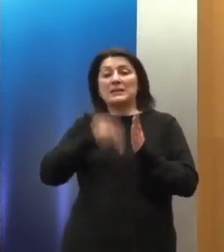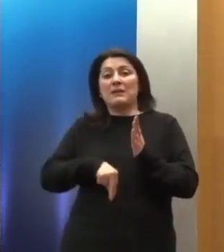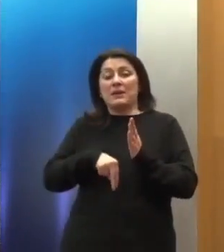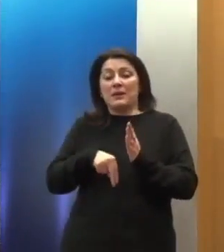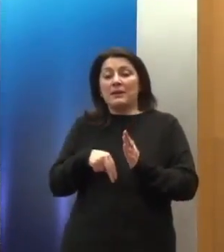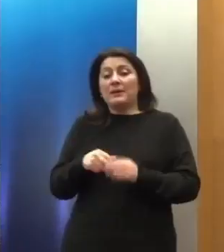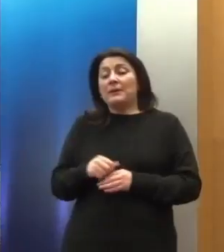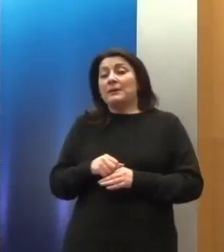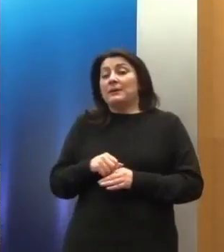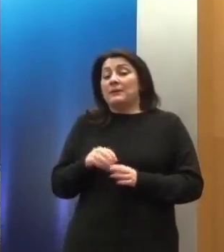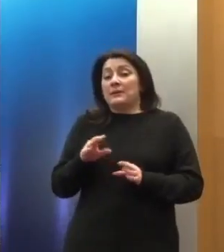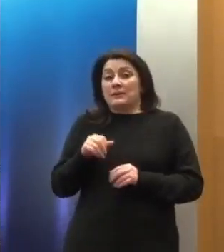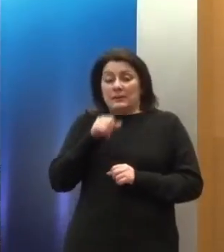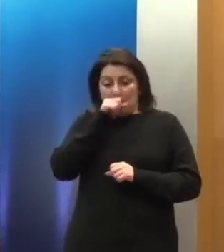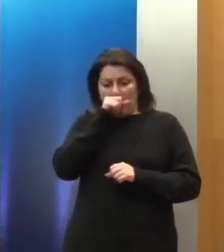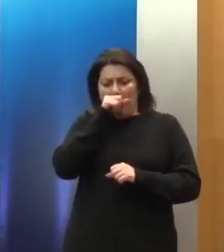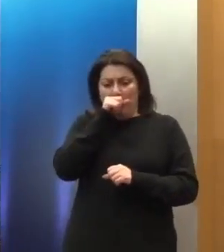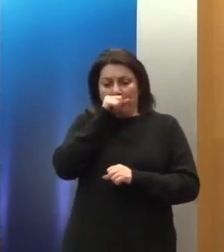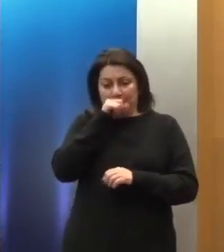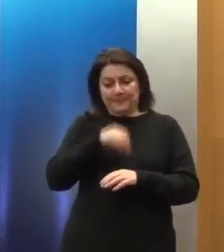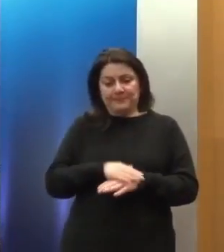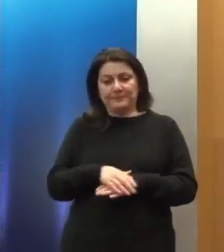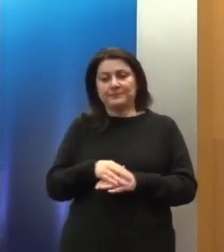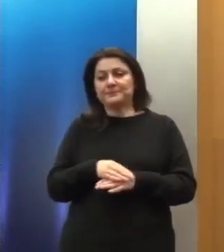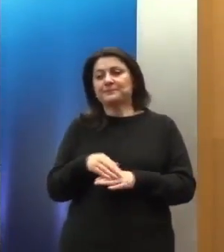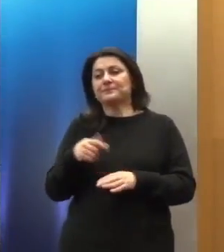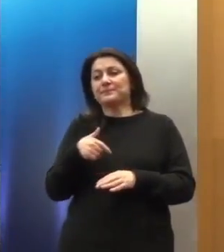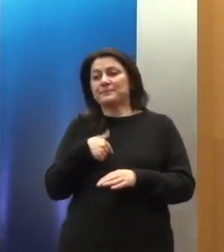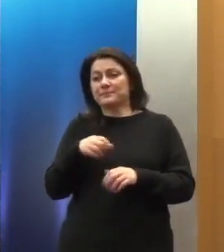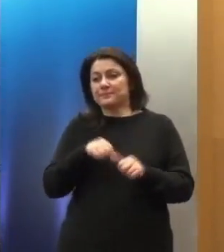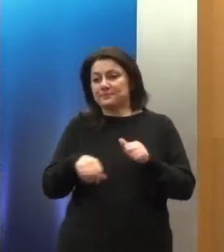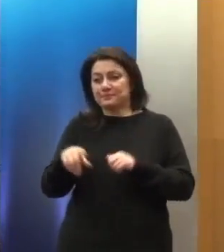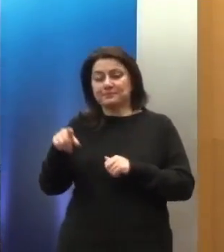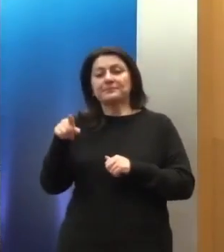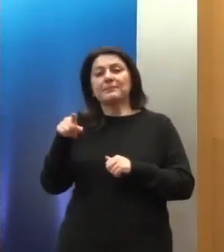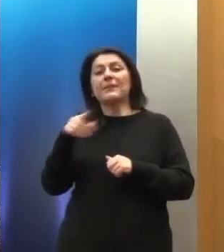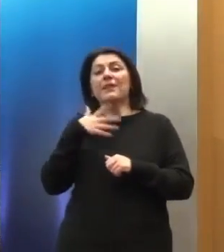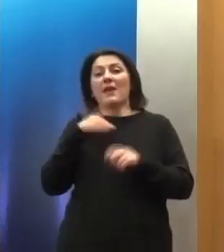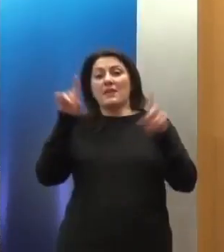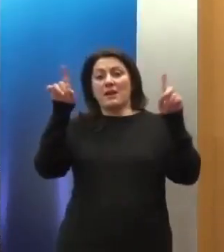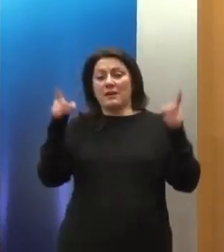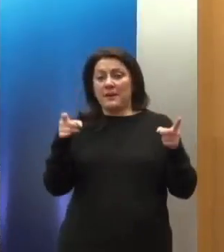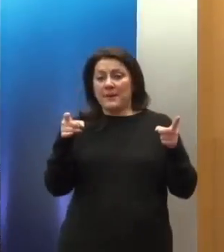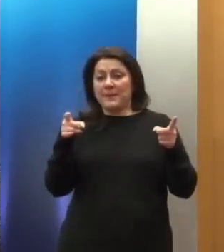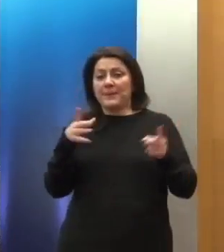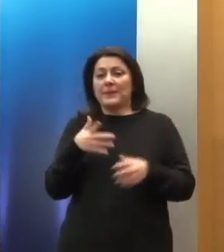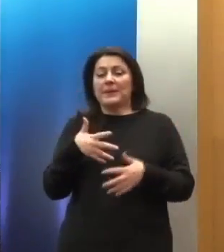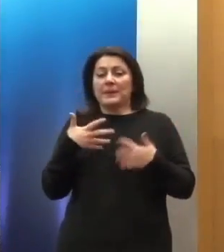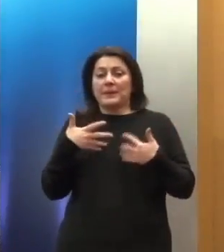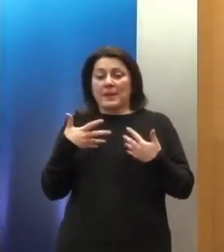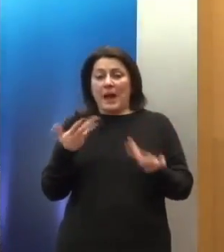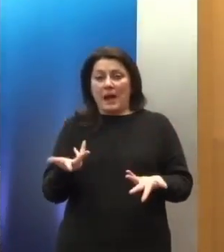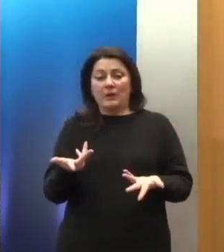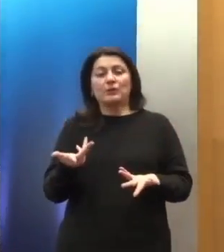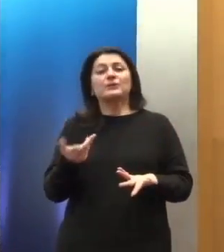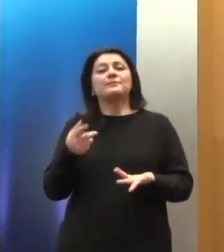στην οποία είναι αυτά τα πρωτόκολλα. Και ήθελα εδώ να κάνω μία μικρή παρένθεση και να πω χάρηκα πάρα πολύ που ακούω